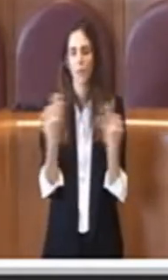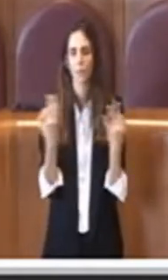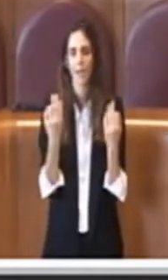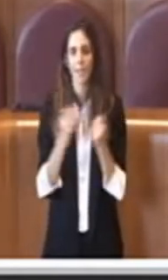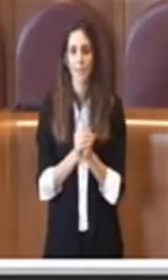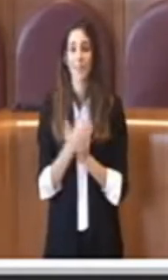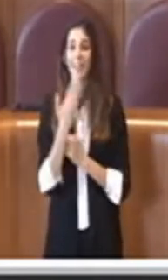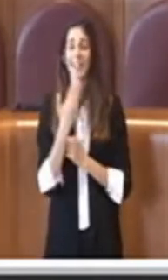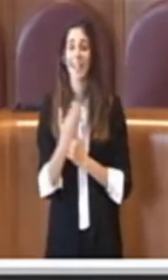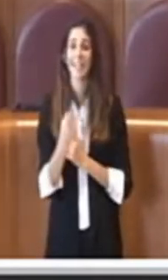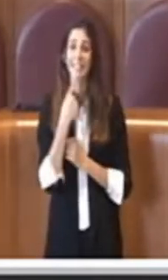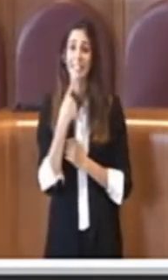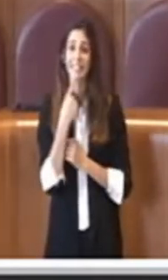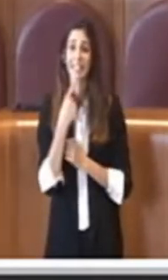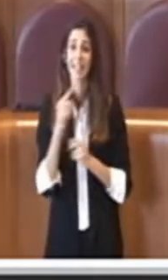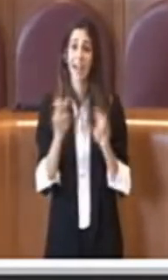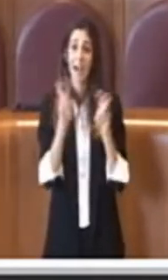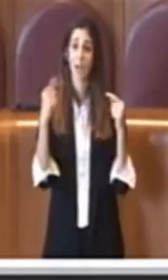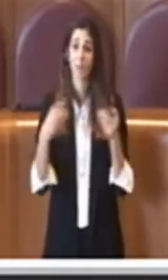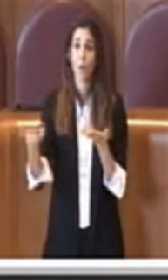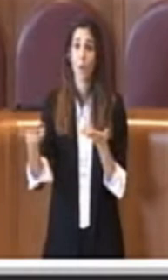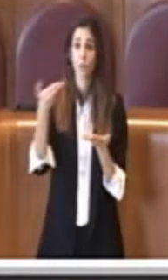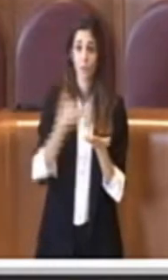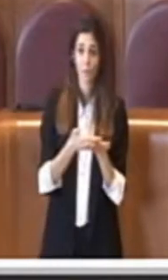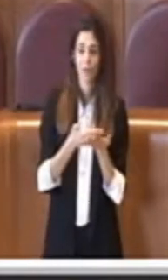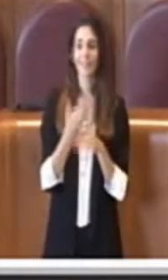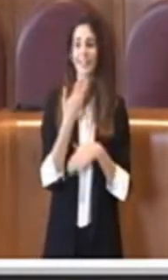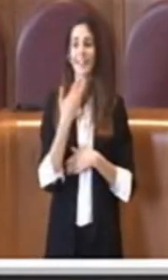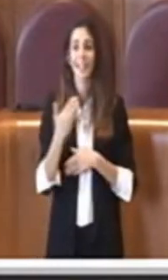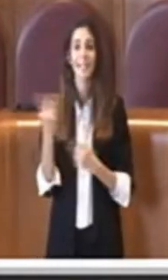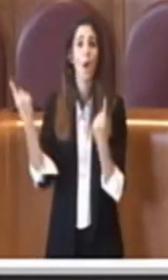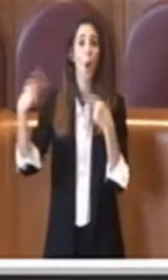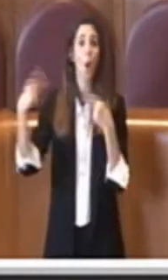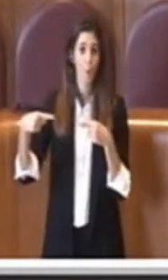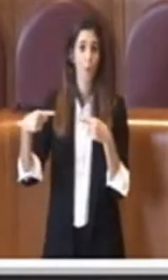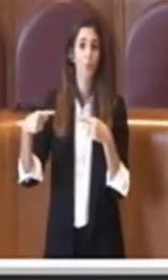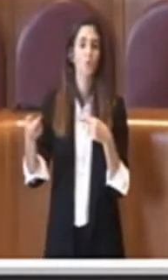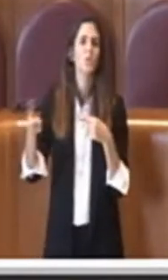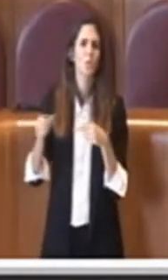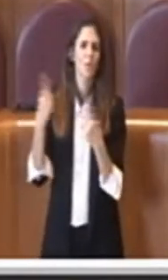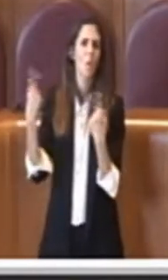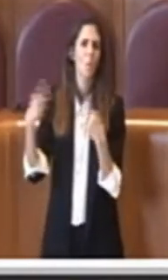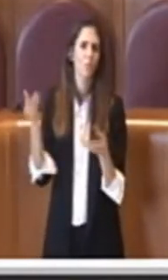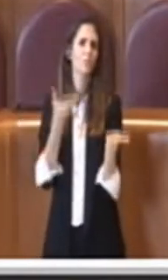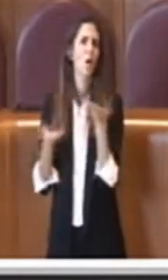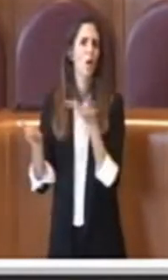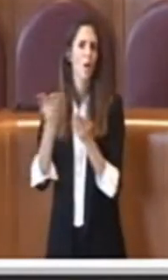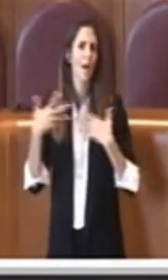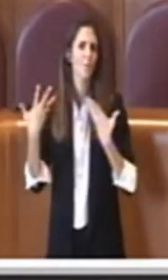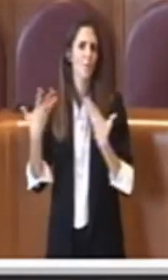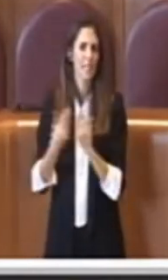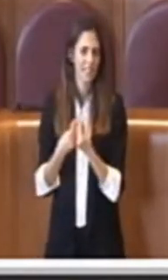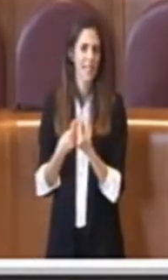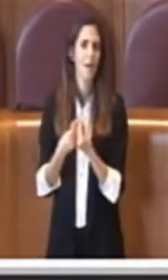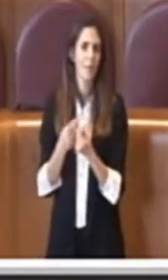ringrazio anche le opposizioni che insomma sono sempre state sul pezzo, se così si può dire,